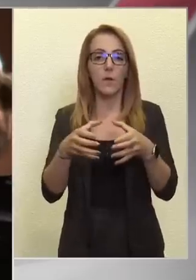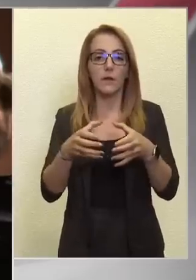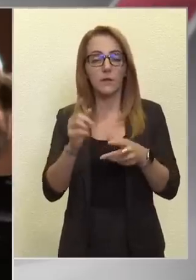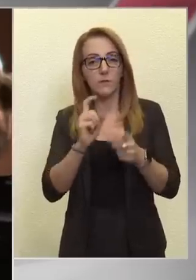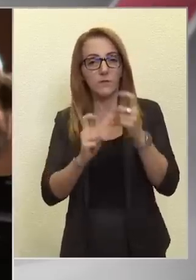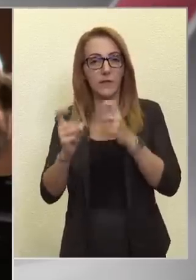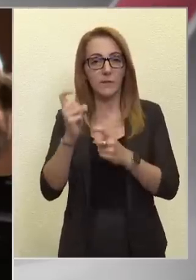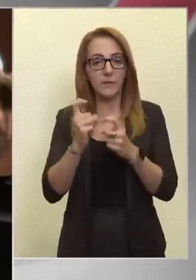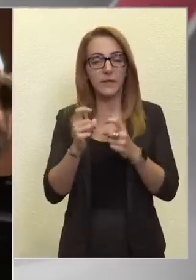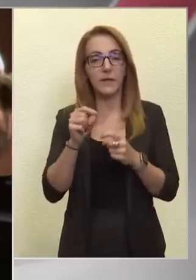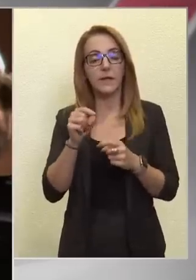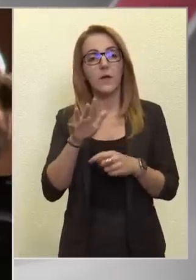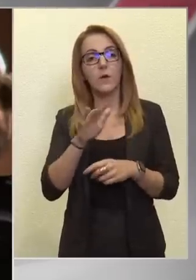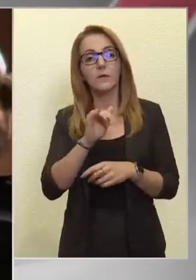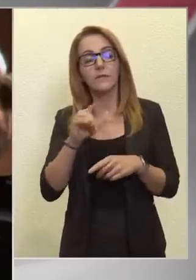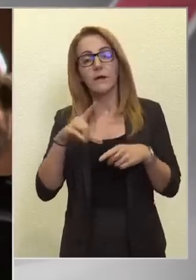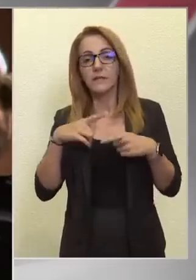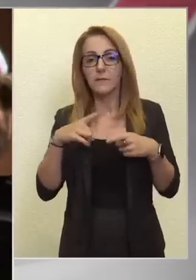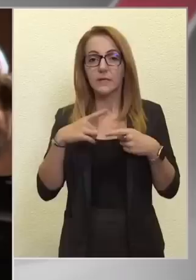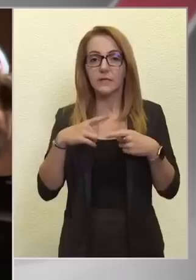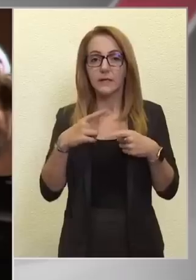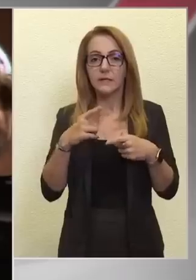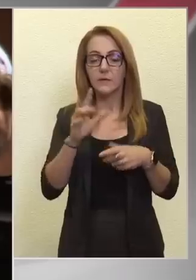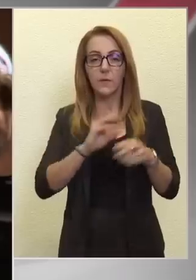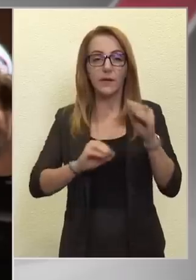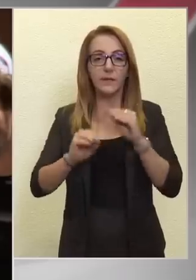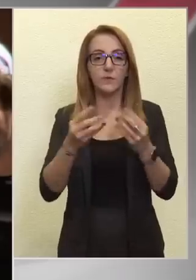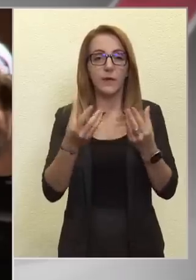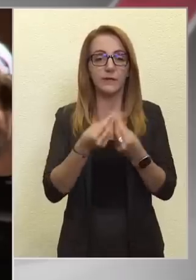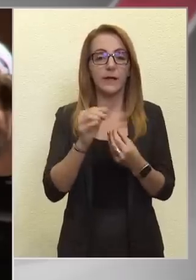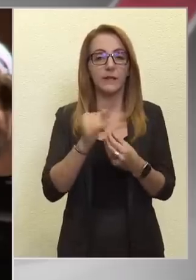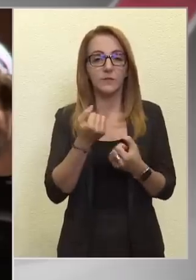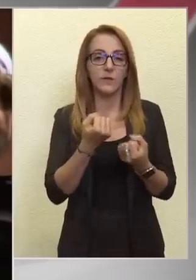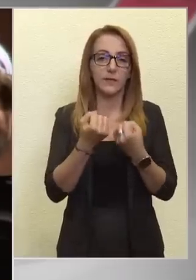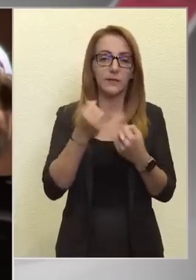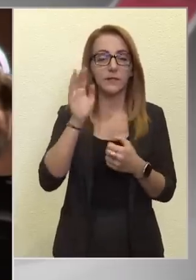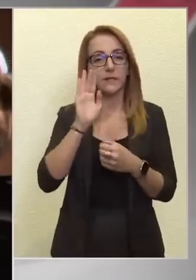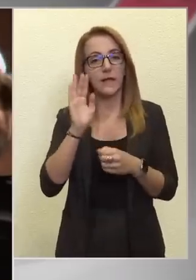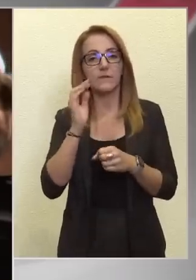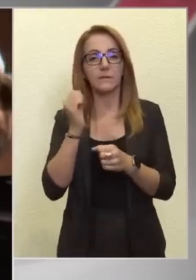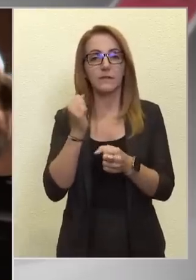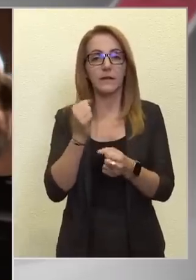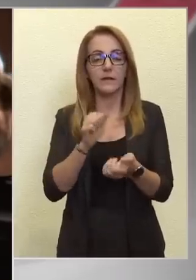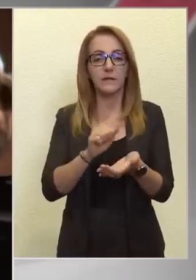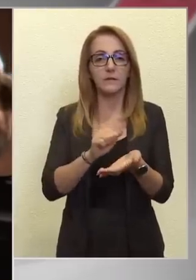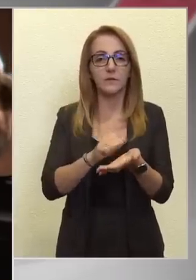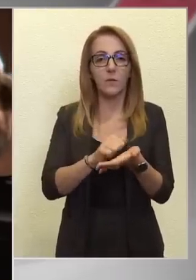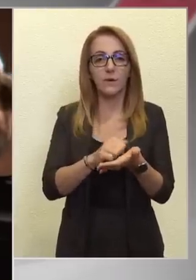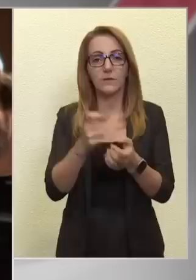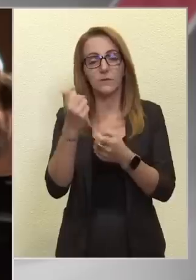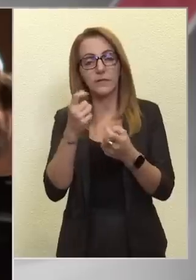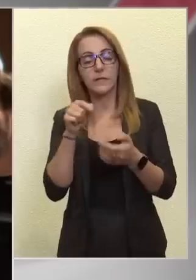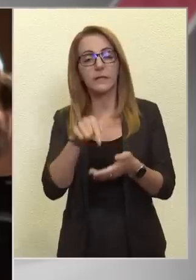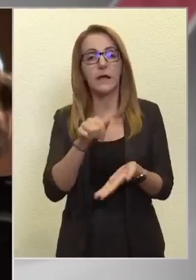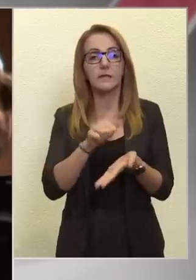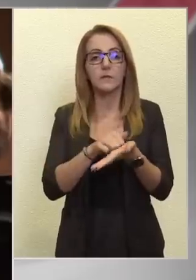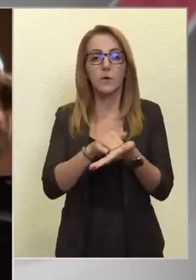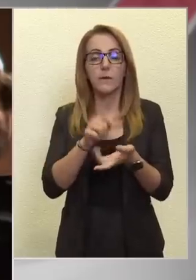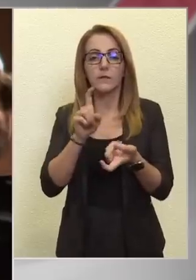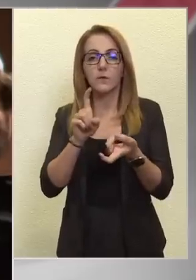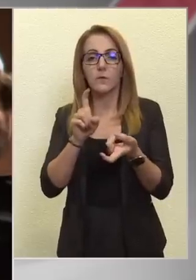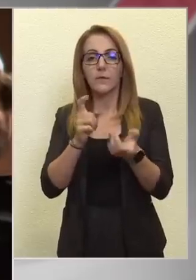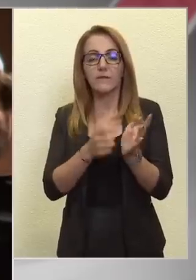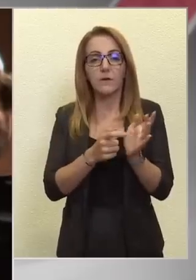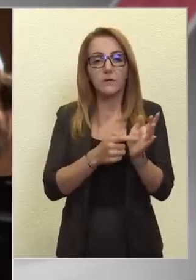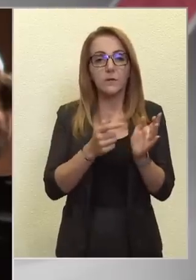itt ugye felmerült az, hogy egy öt éve nem létező egyesülettel is egyeztettek el világ a dokumentum szerint, és egyébként ez a dokumentum hivatkozik egy